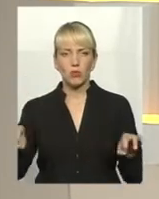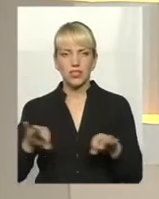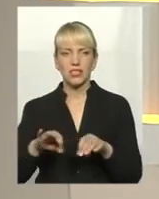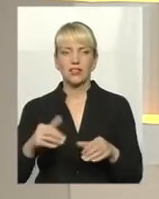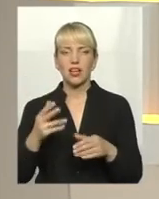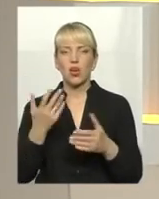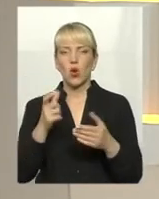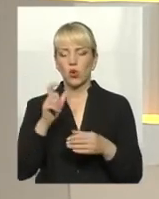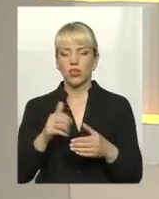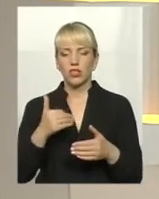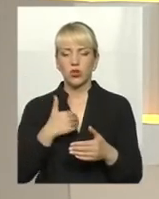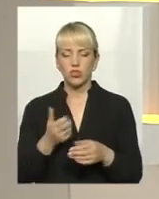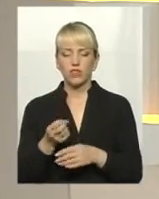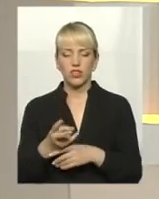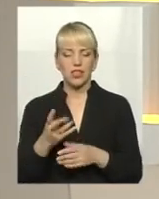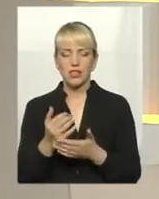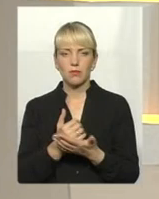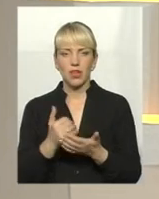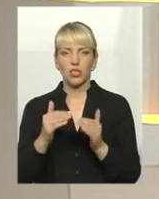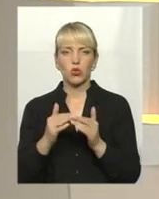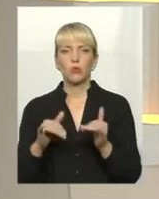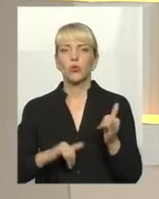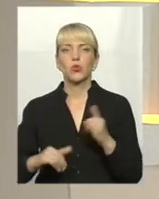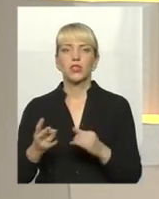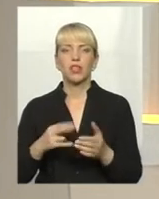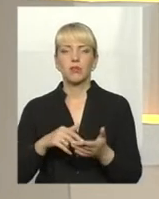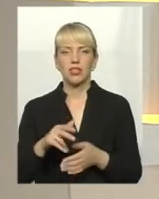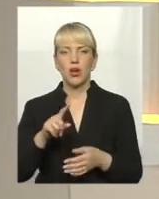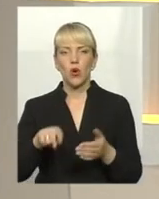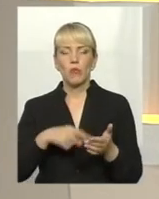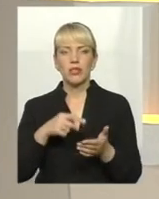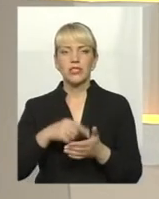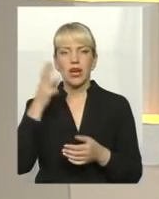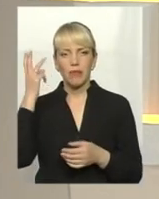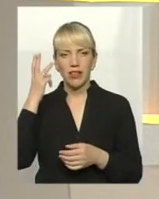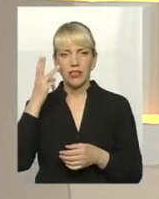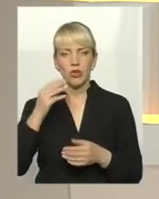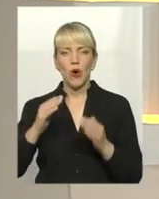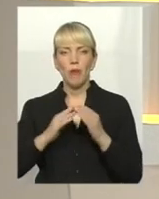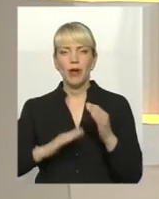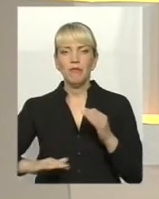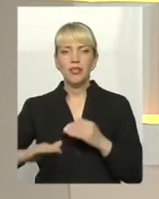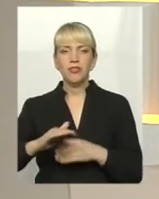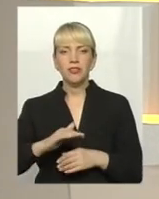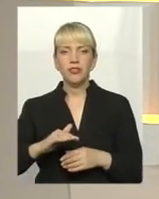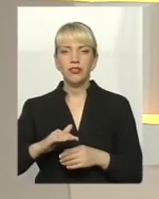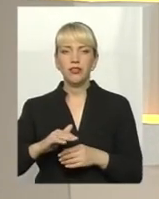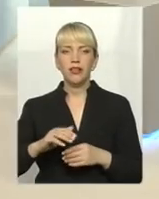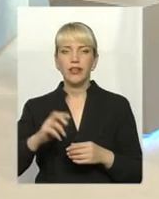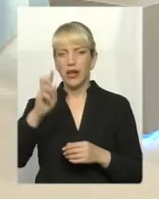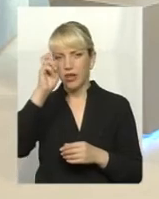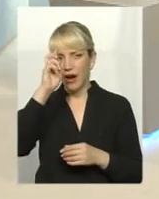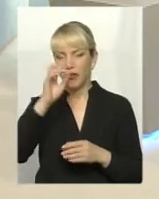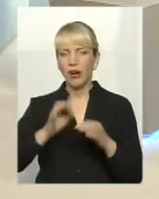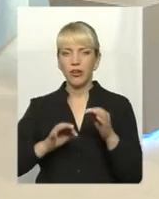викинути, не збирати вдома. Куди вона йде? У місті Хмельницькому, в приміщенні, де Державною